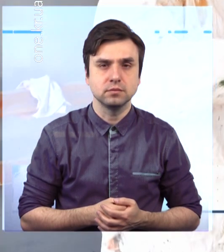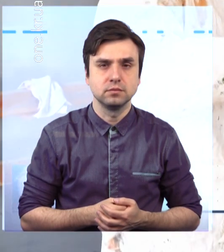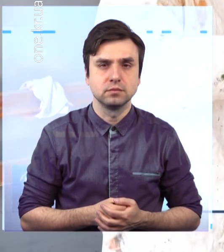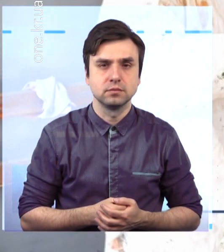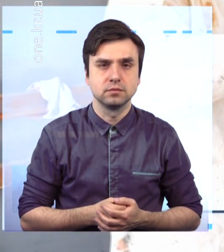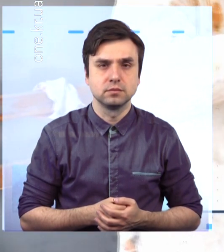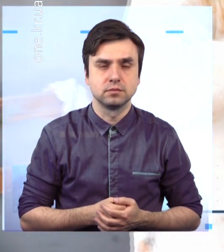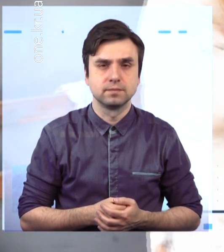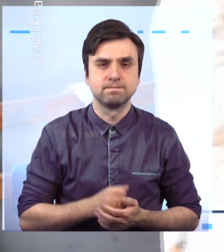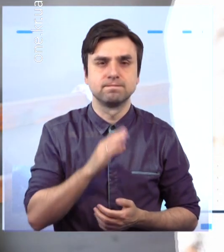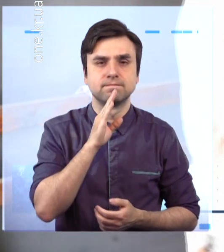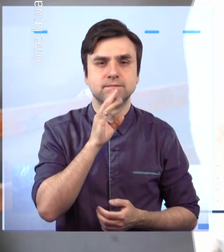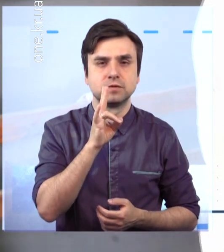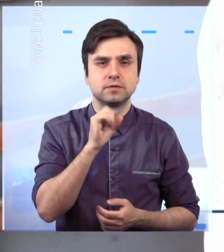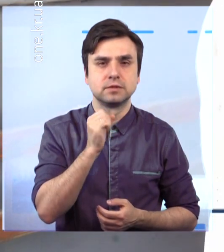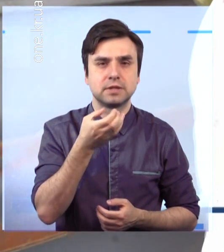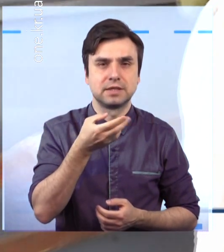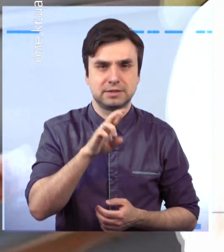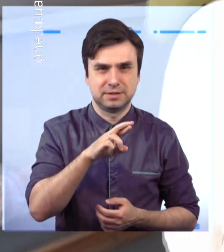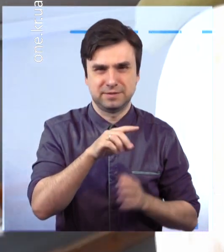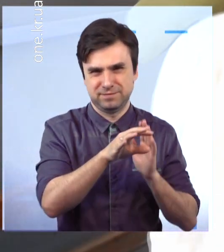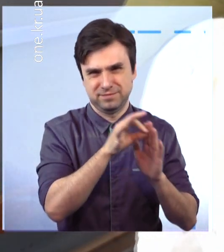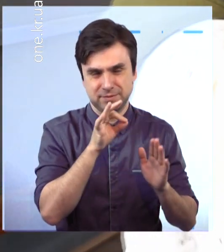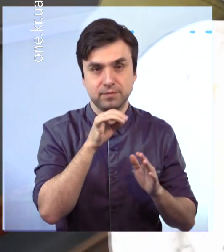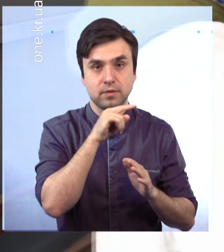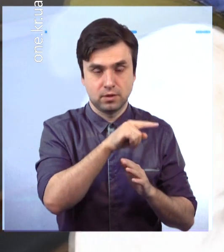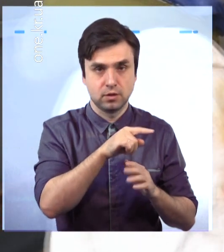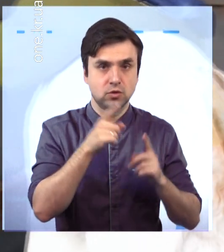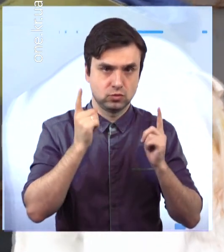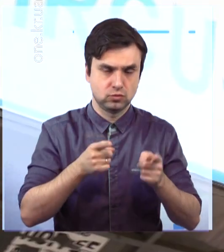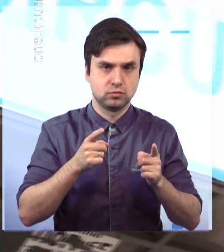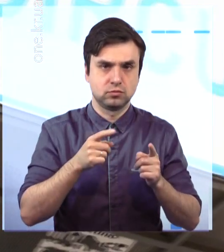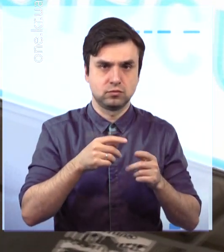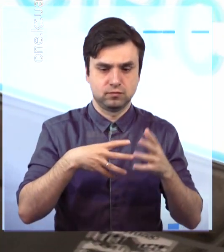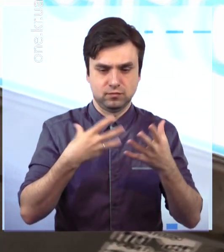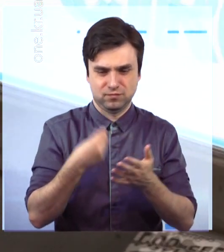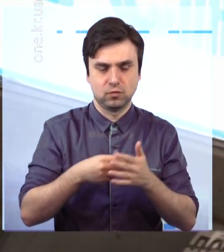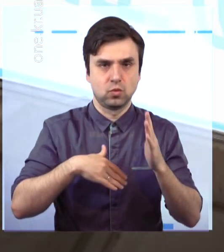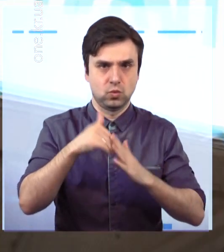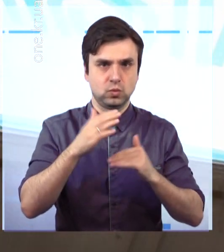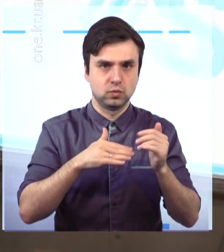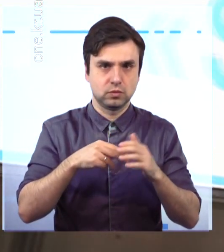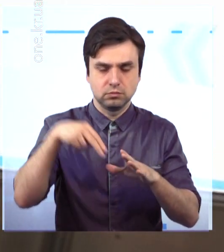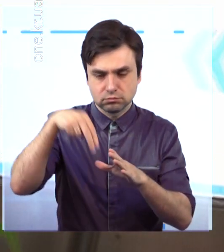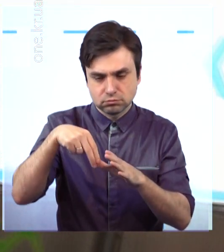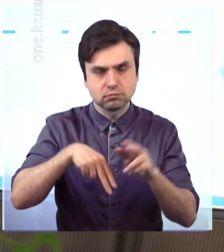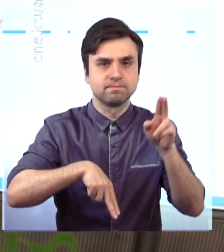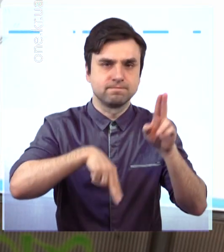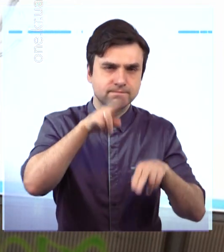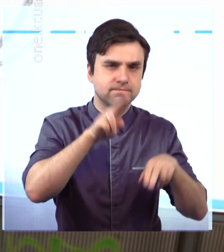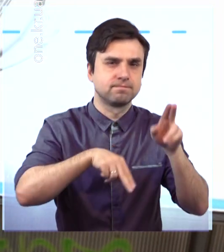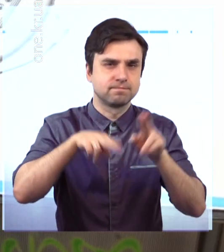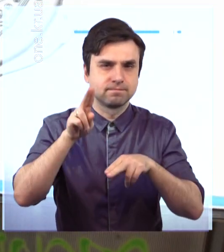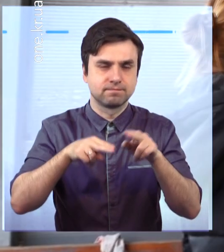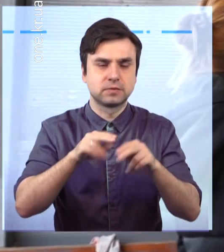Анастасія – одна зі студенток, які в прямому сенсі докладають руку до якісного перетворення транспортної зупинки Державний цирк на краще. Ще